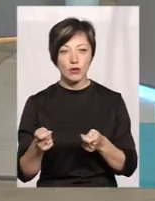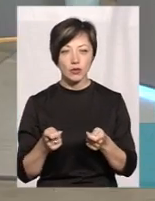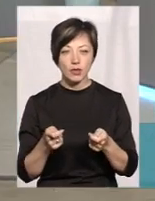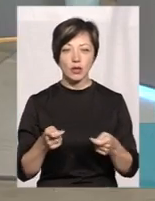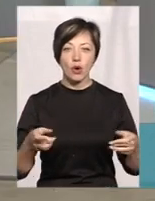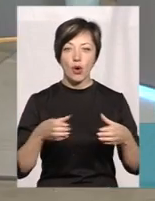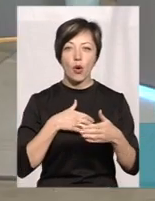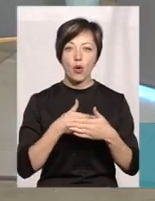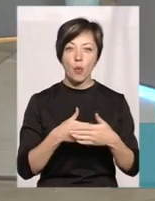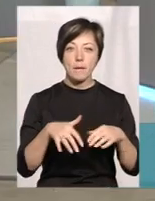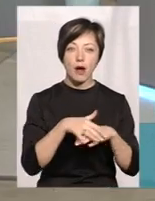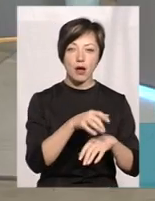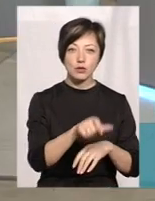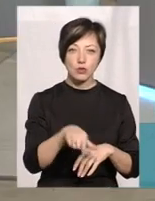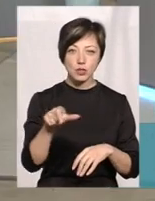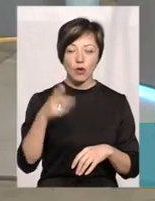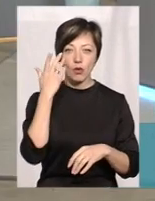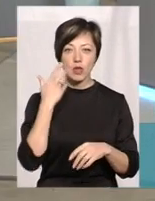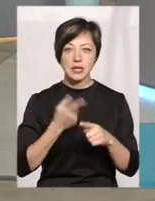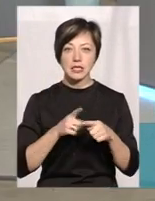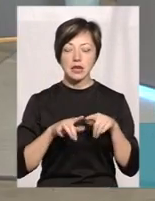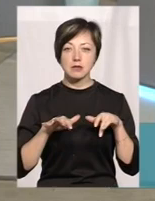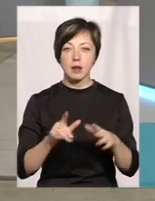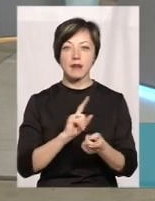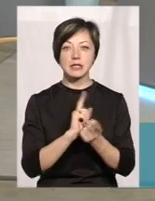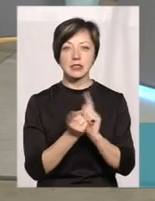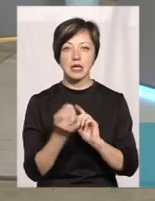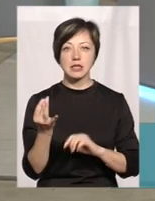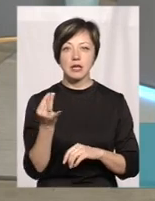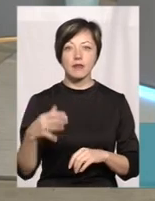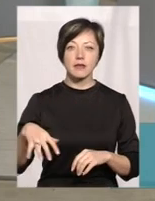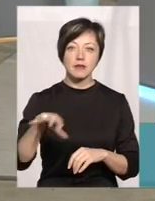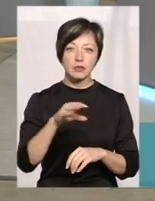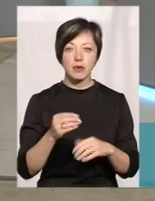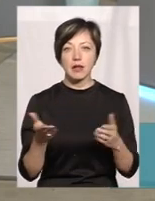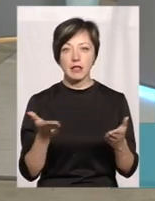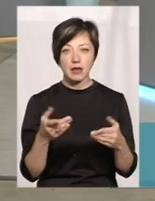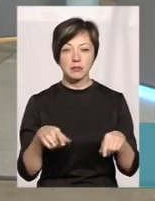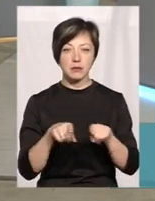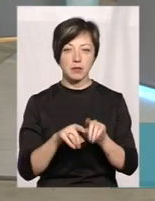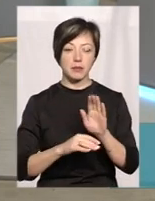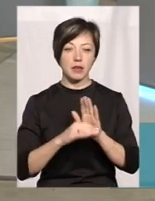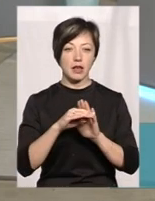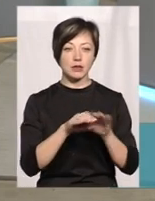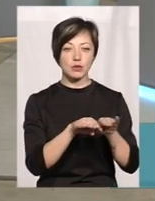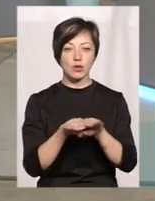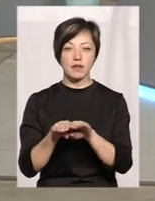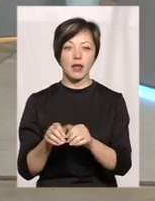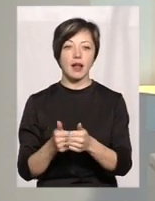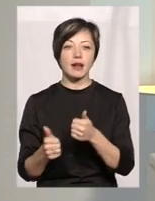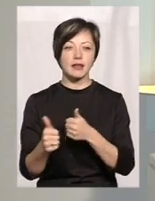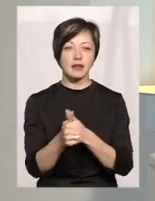громадськості. І, коли ця справа стала цікава усім, десь ми і от піднялися до рівня лідерів.